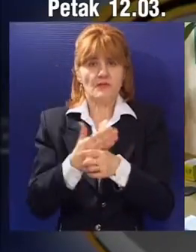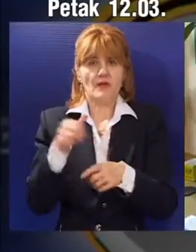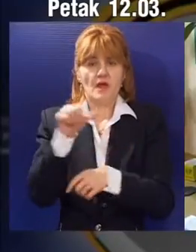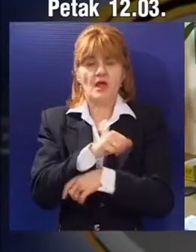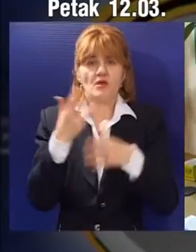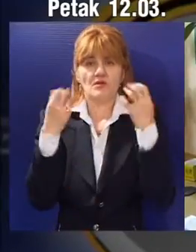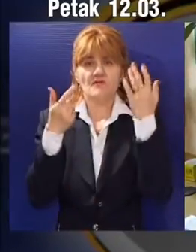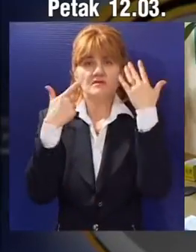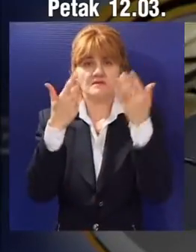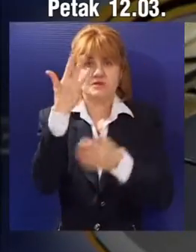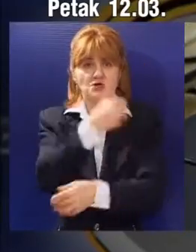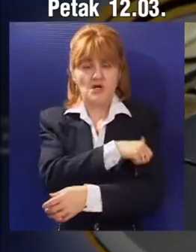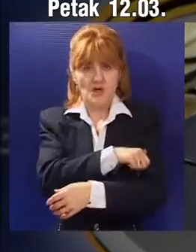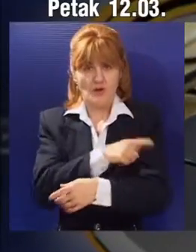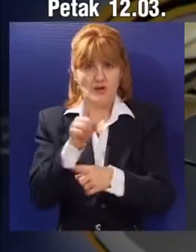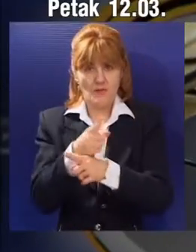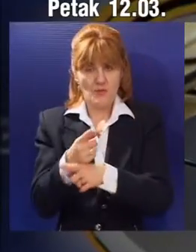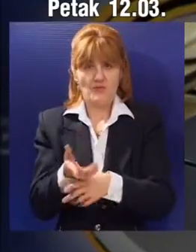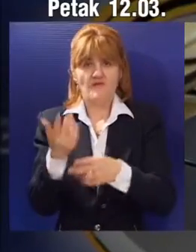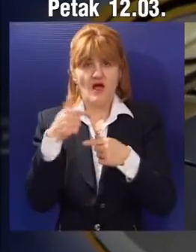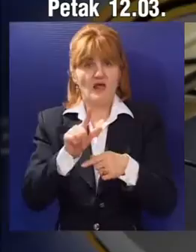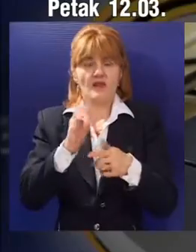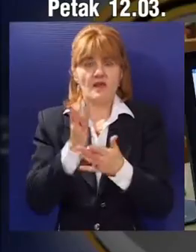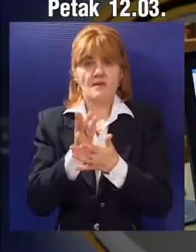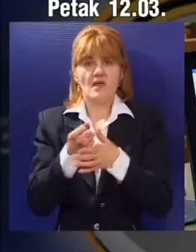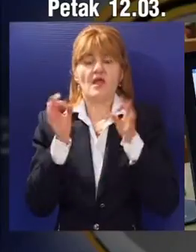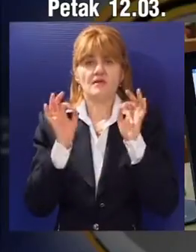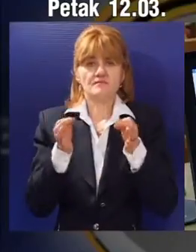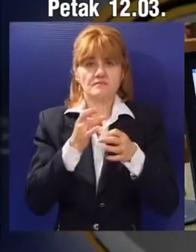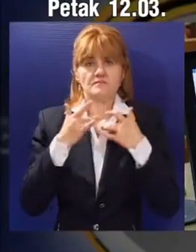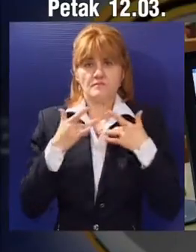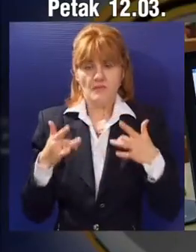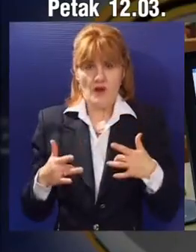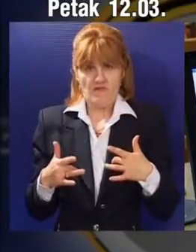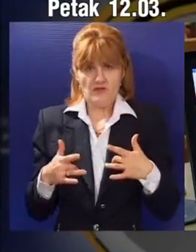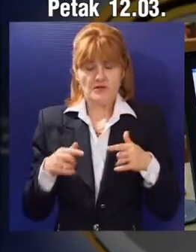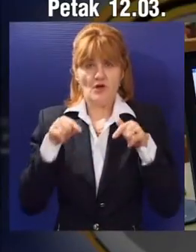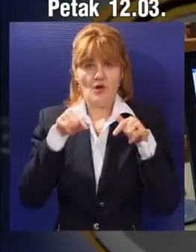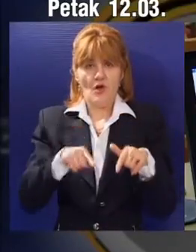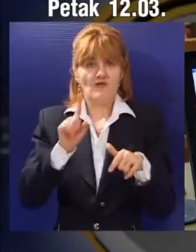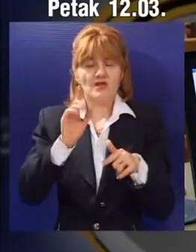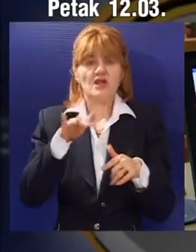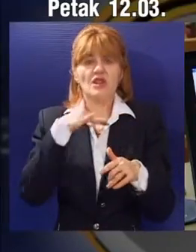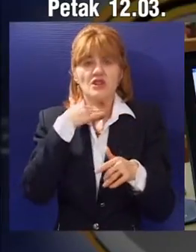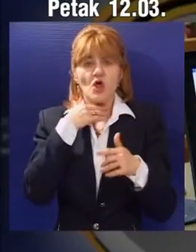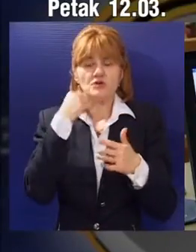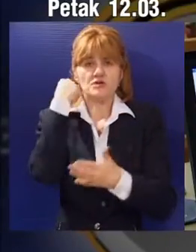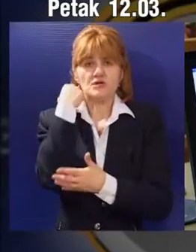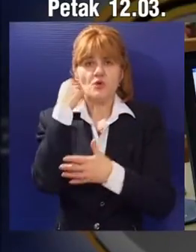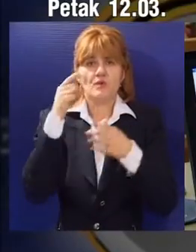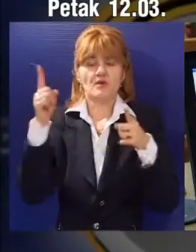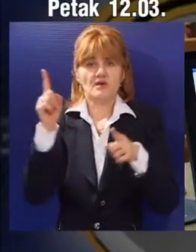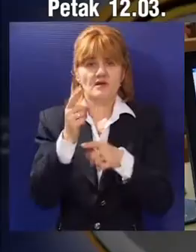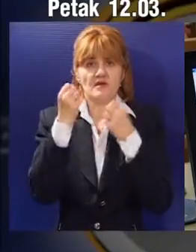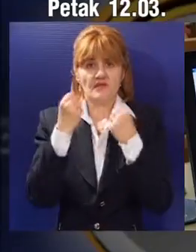godine, kada je čišćeno jezero, ali metoda sanacije nije bila adekvatna. Sa druge strane, objekat nije dovoljno utemeljen